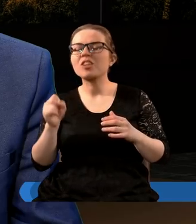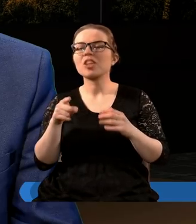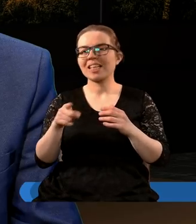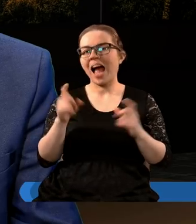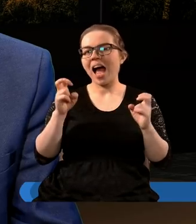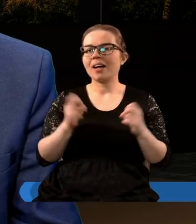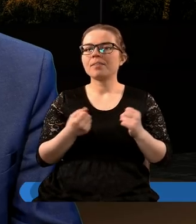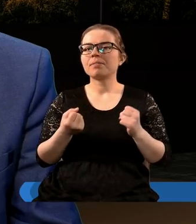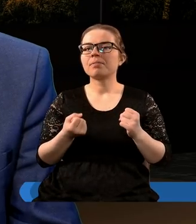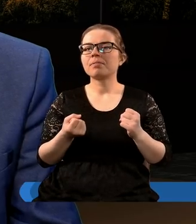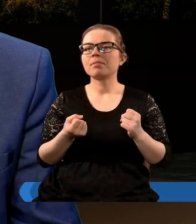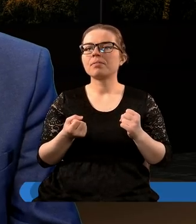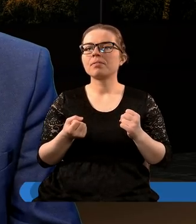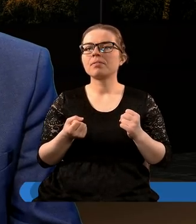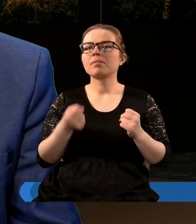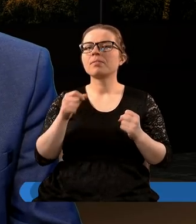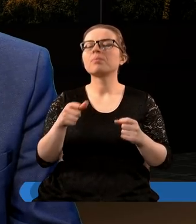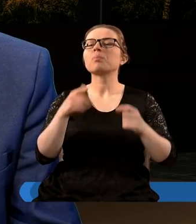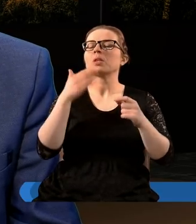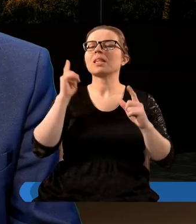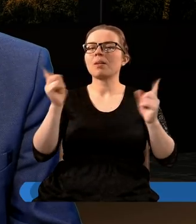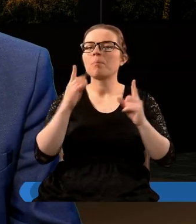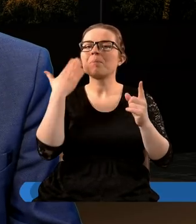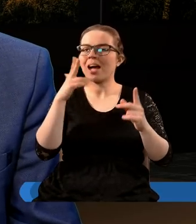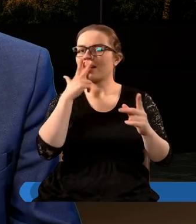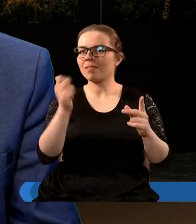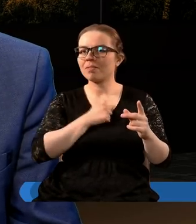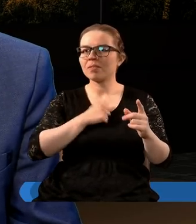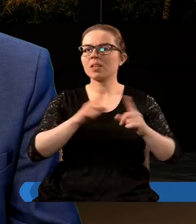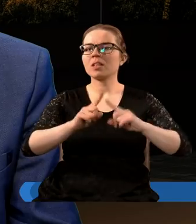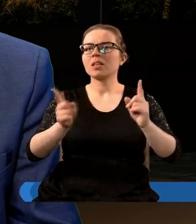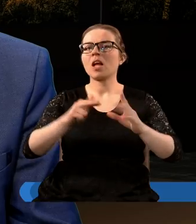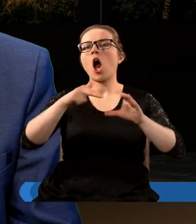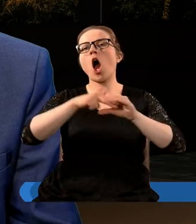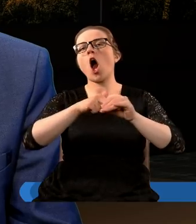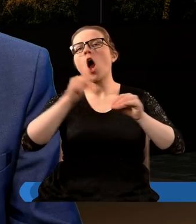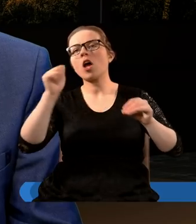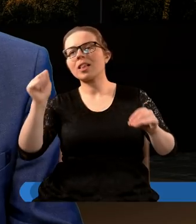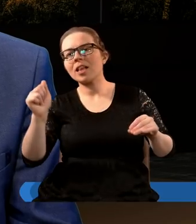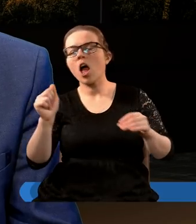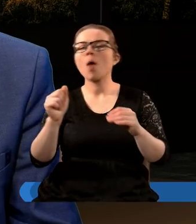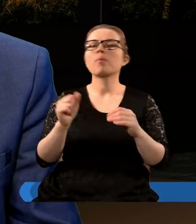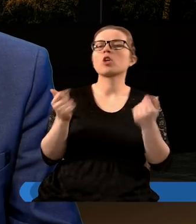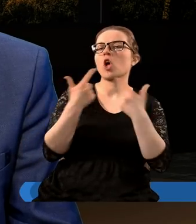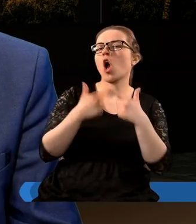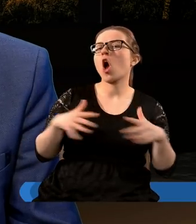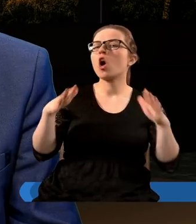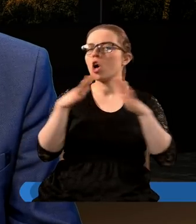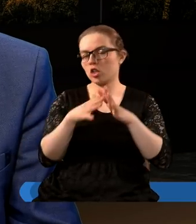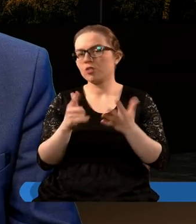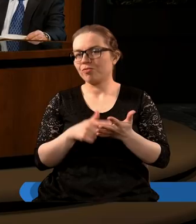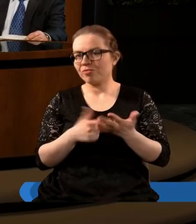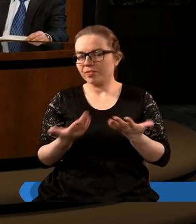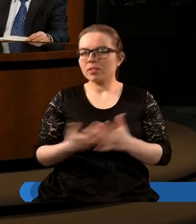momencie to pozwala nam widzieć w tym symbolu bardzo wyraźnie symbol odstępczego Kościoła.